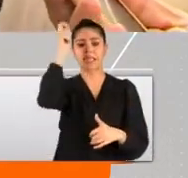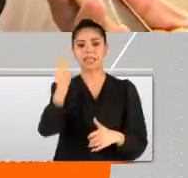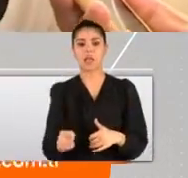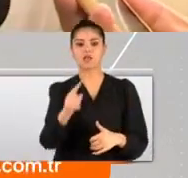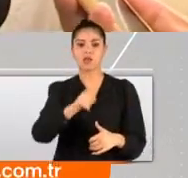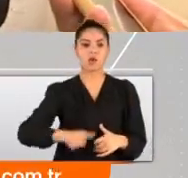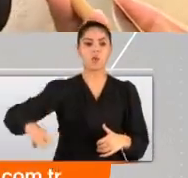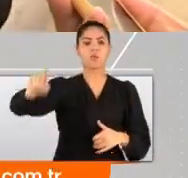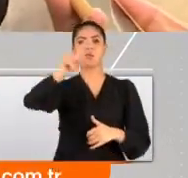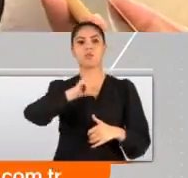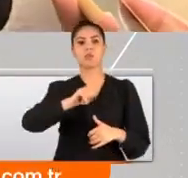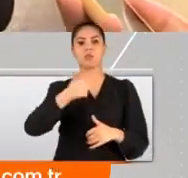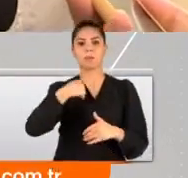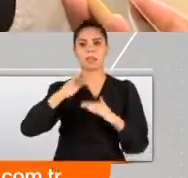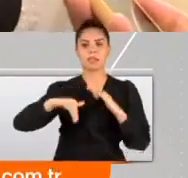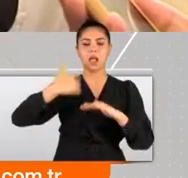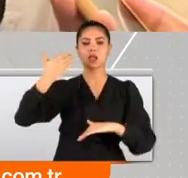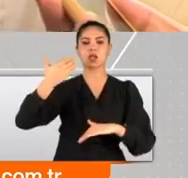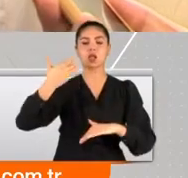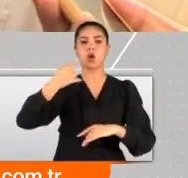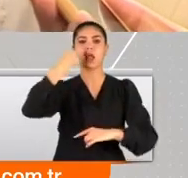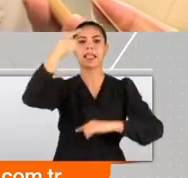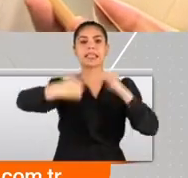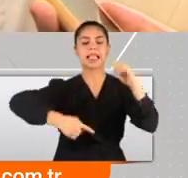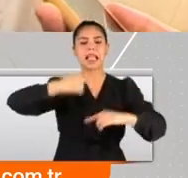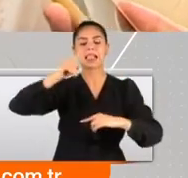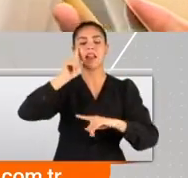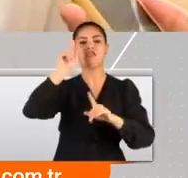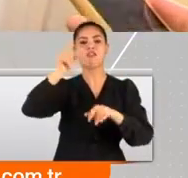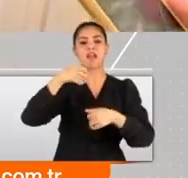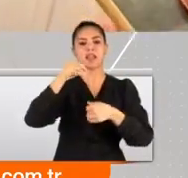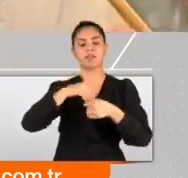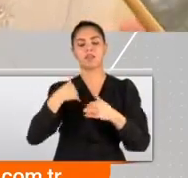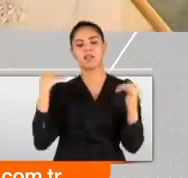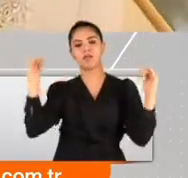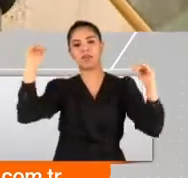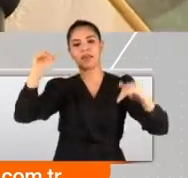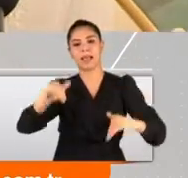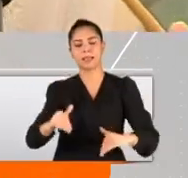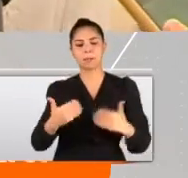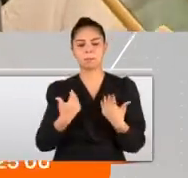bunları bizden sonraki nesillerin de farkına varması için koşarak geldim.